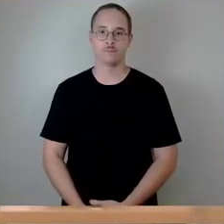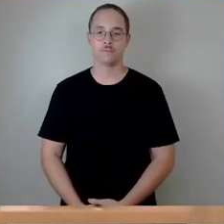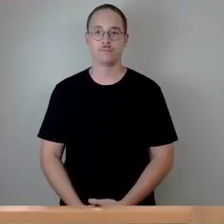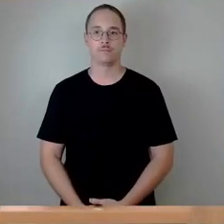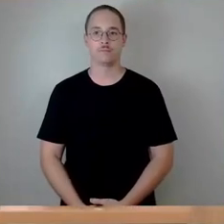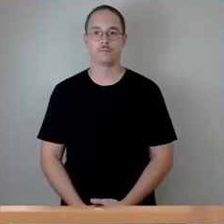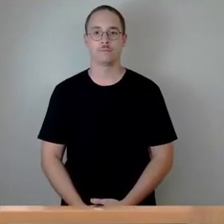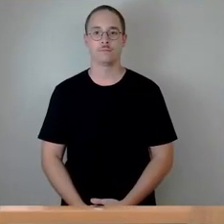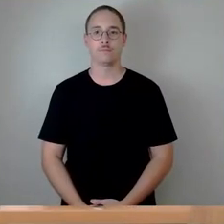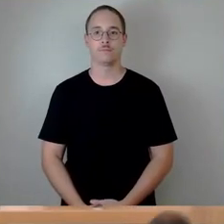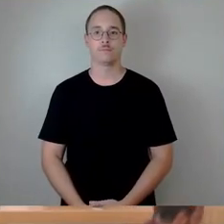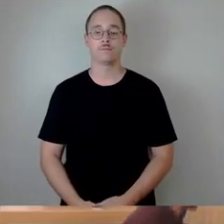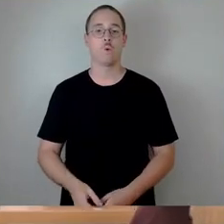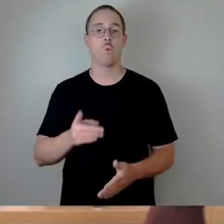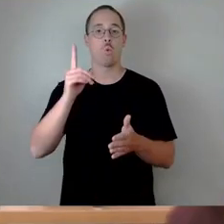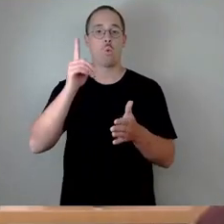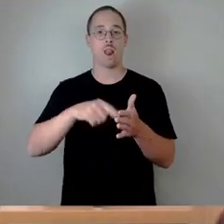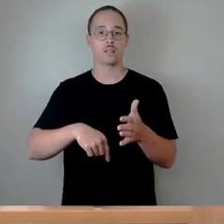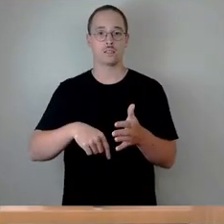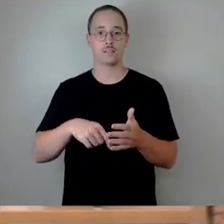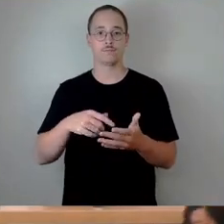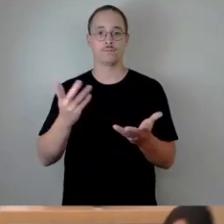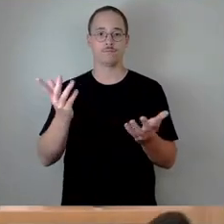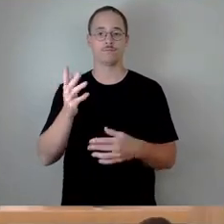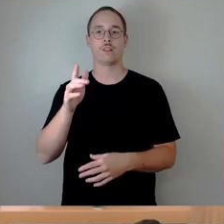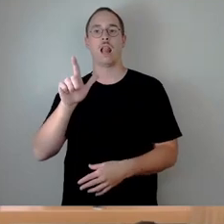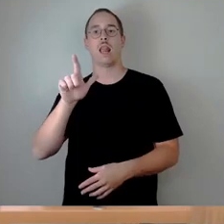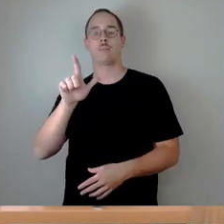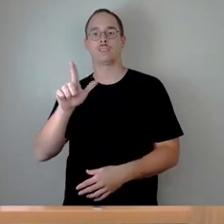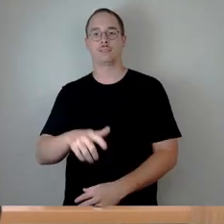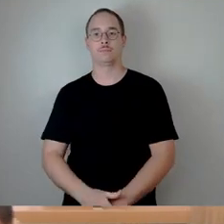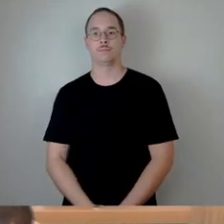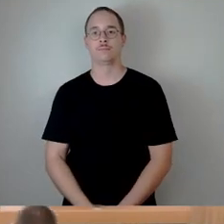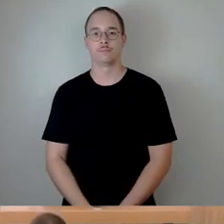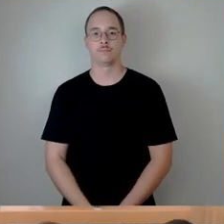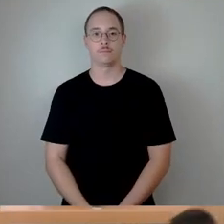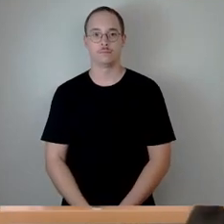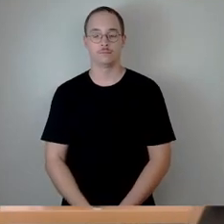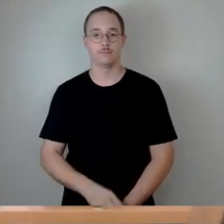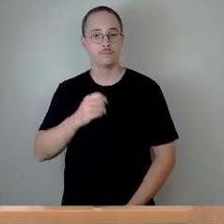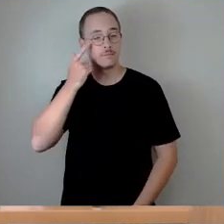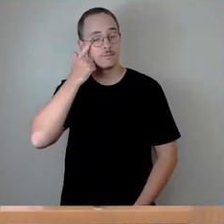Und last but not least, Remo Liebscher. Ich bin froh, ich bin froh,